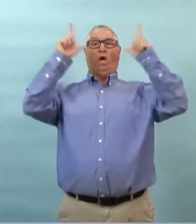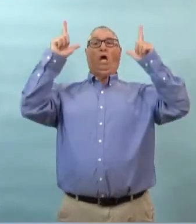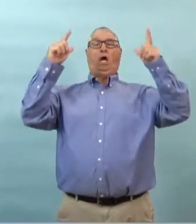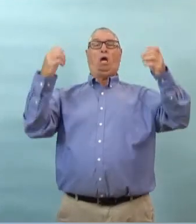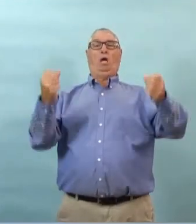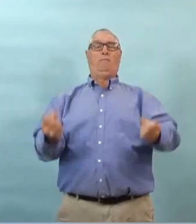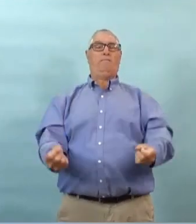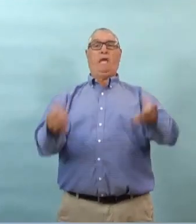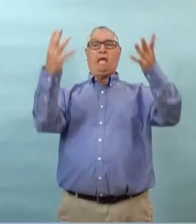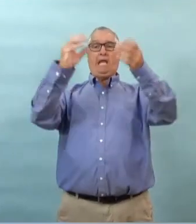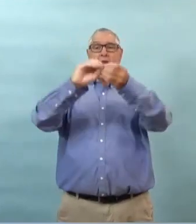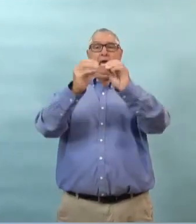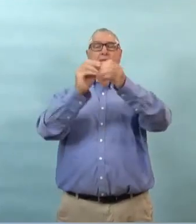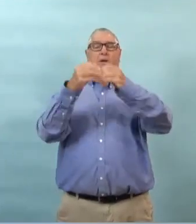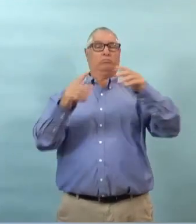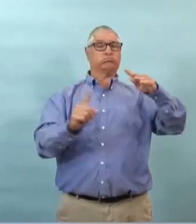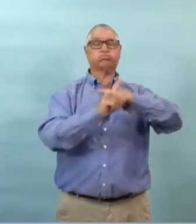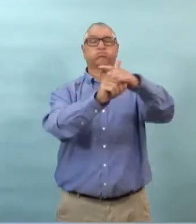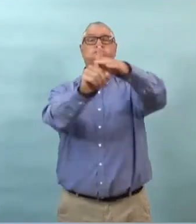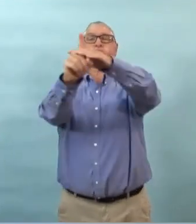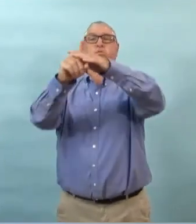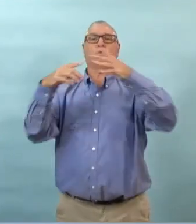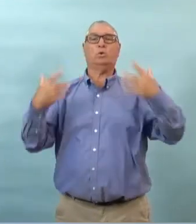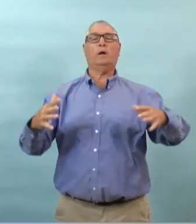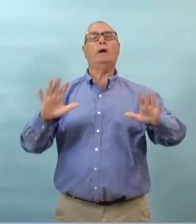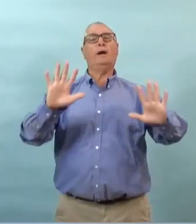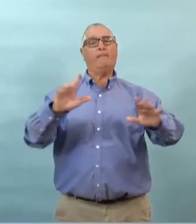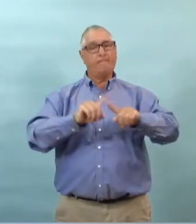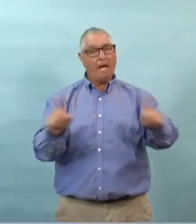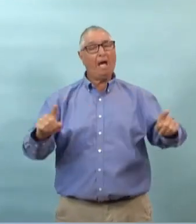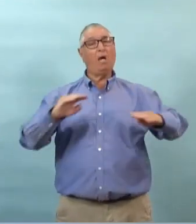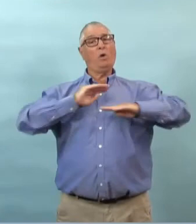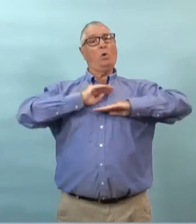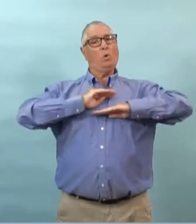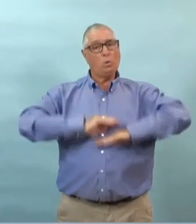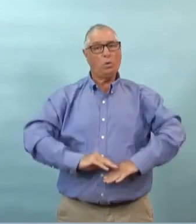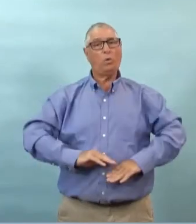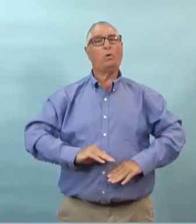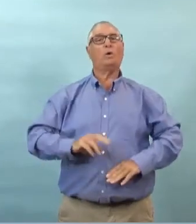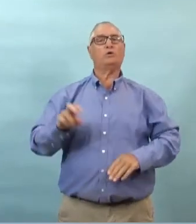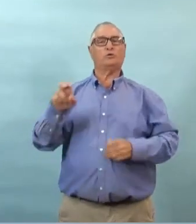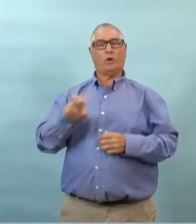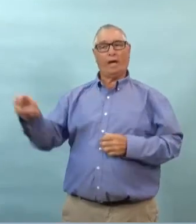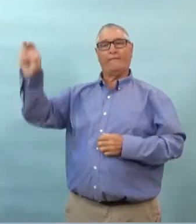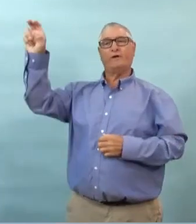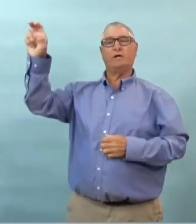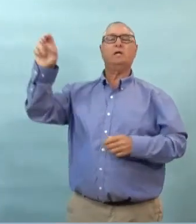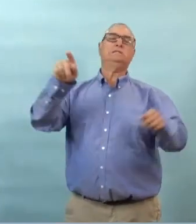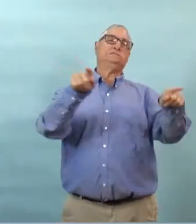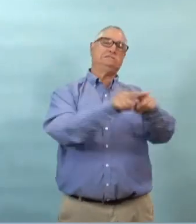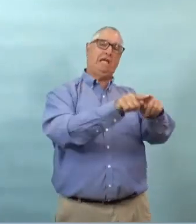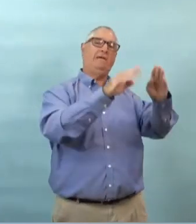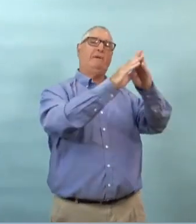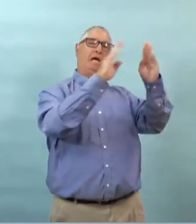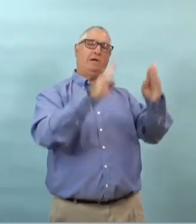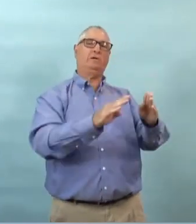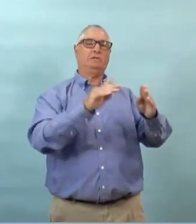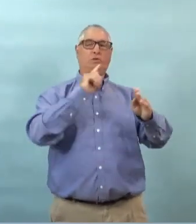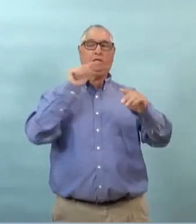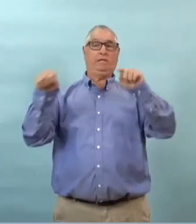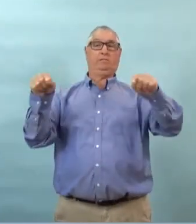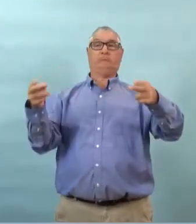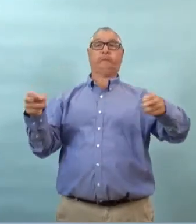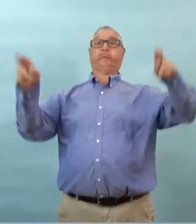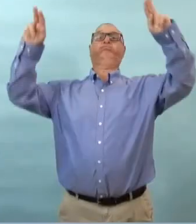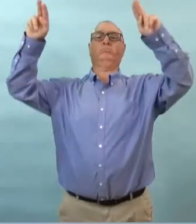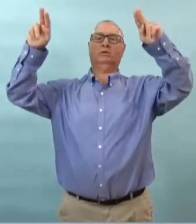quant au nombre de cas qui peuvent être liés ou expliqués directement par la transmission communautaire ou le